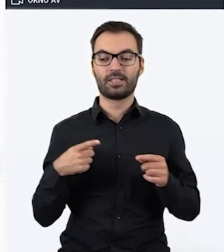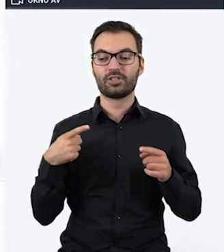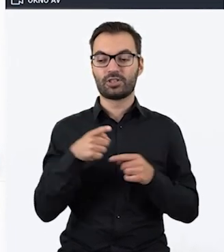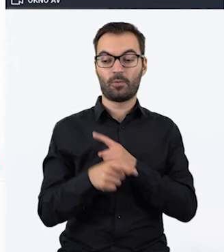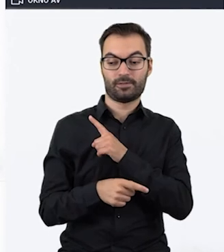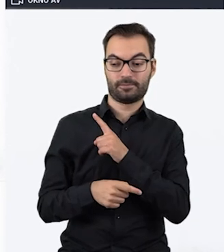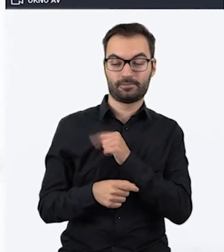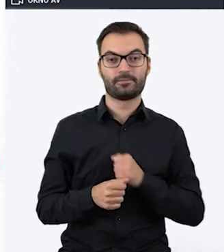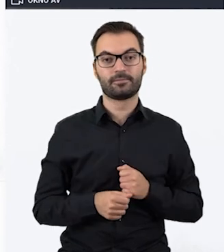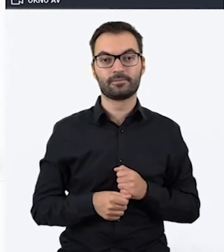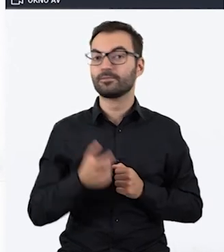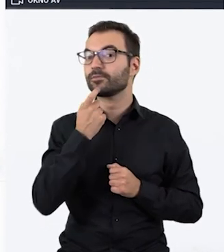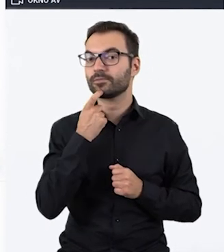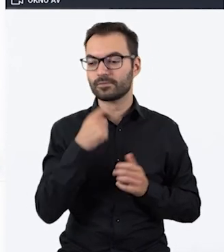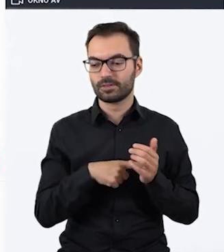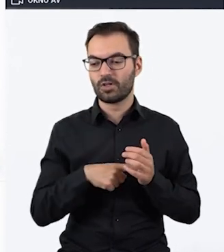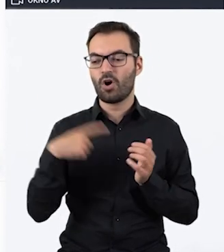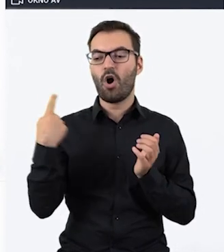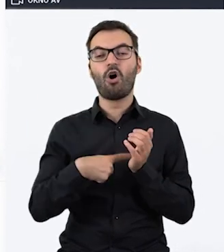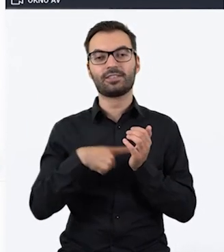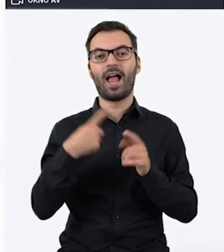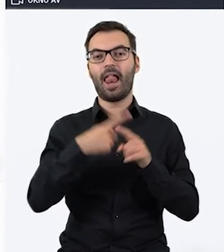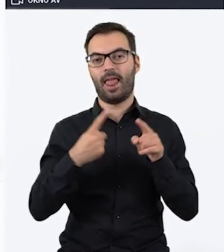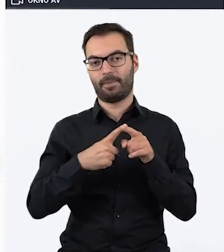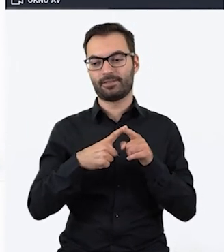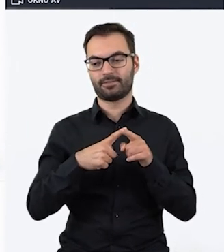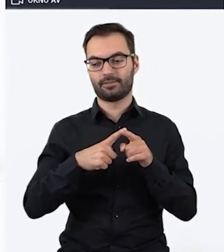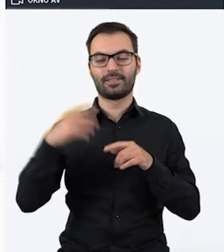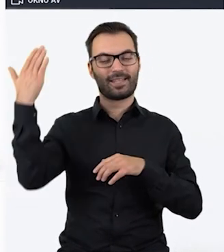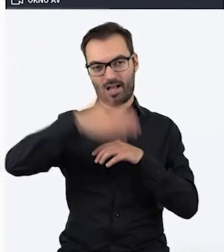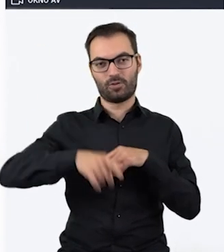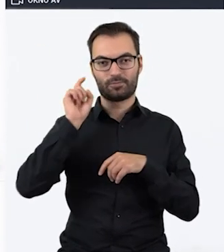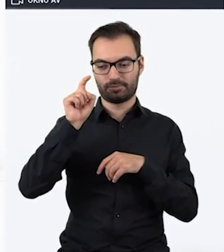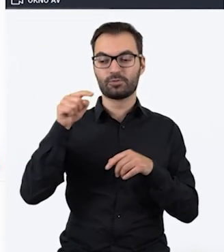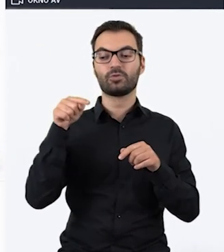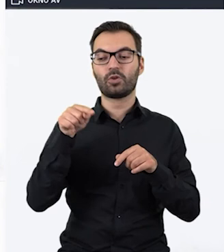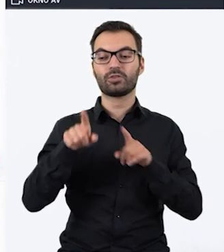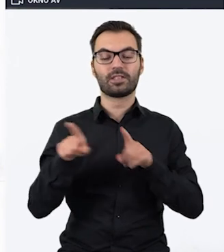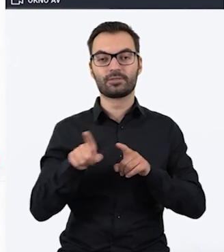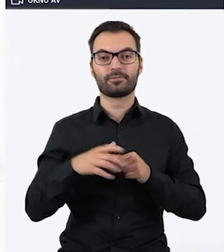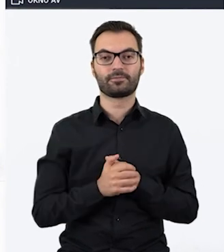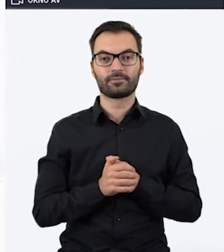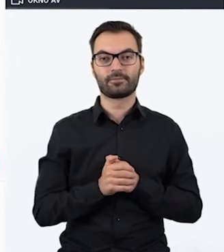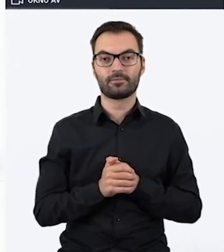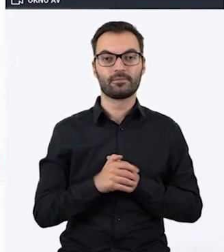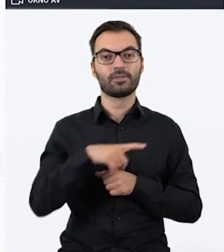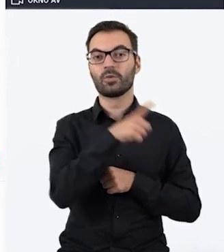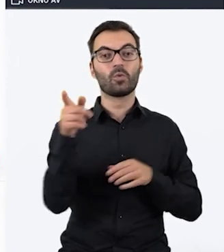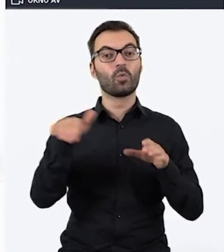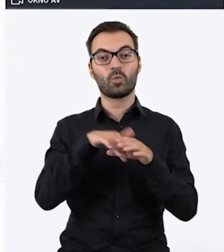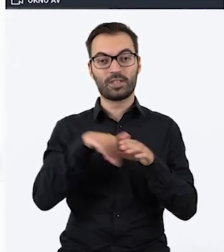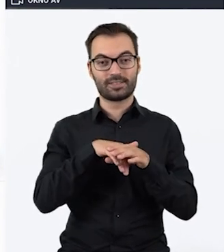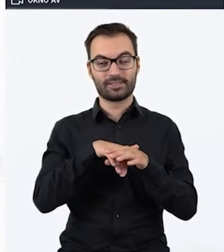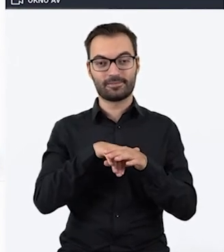strzałeczka oznacza, to powinien być ostatni element naszego tworzenia Escape Roomu. To oznacza, że uczestnicy zabawy